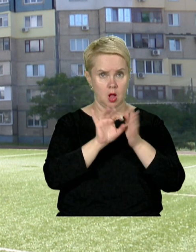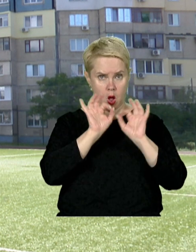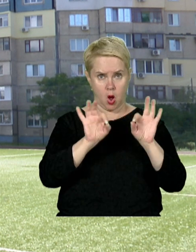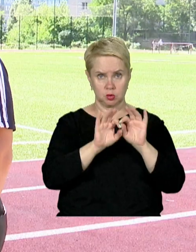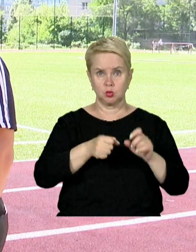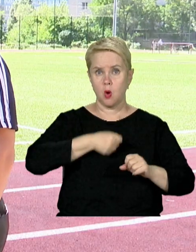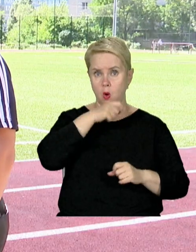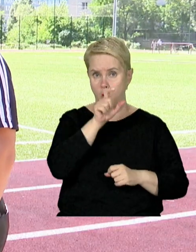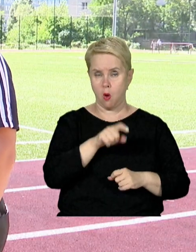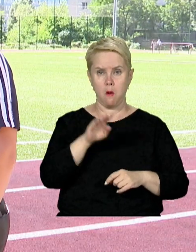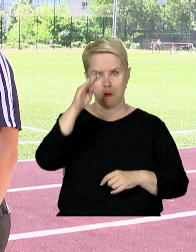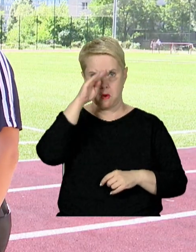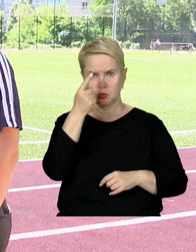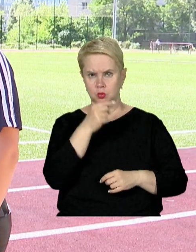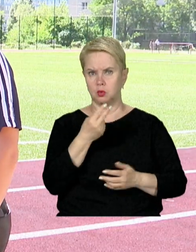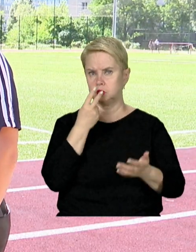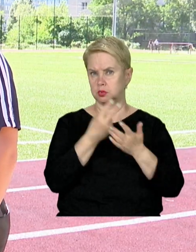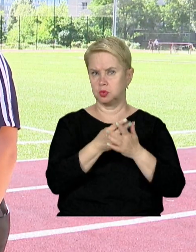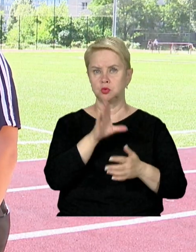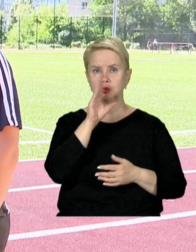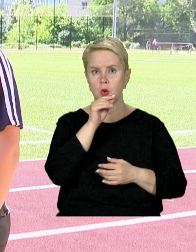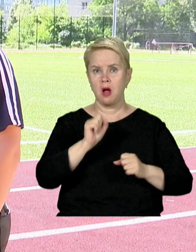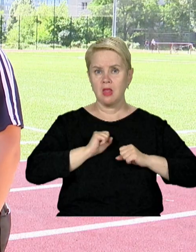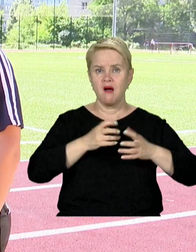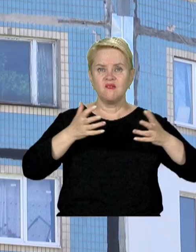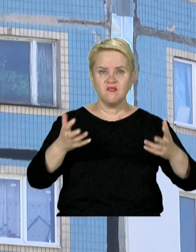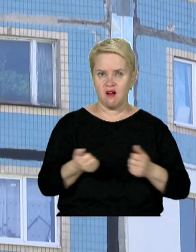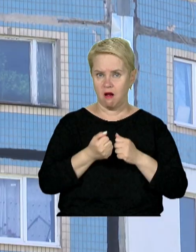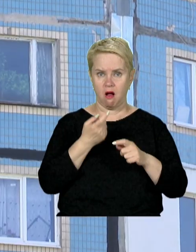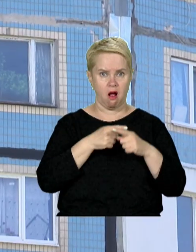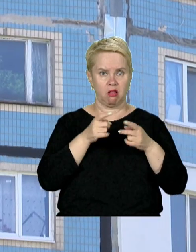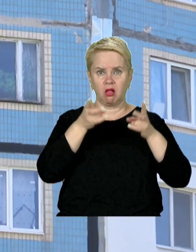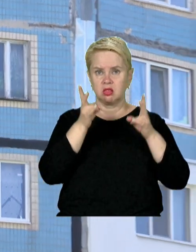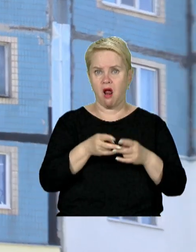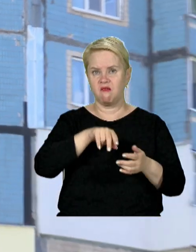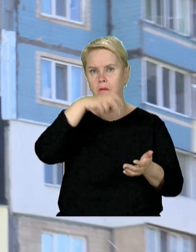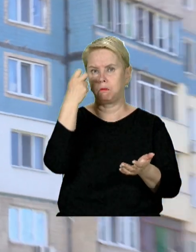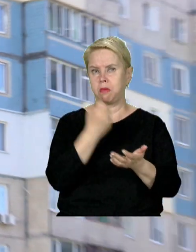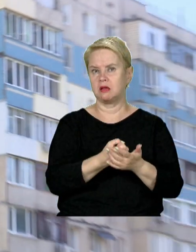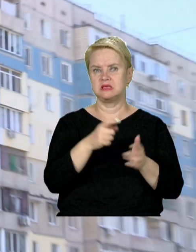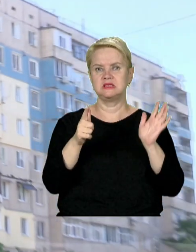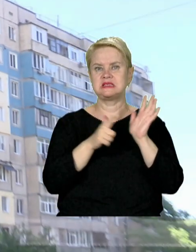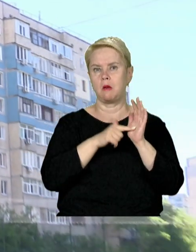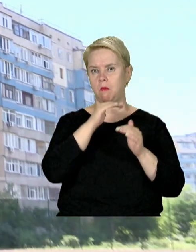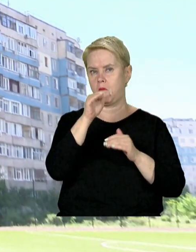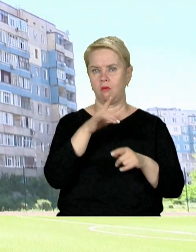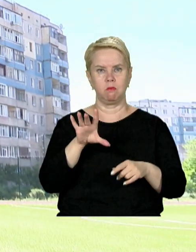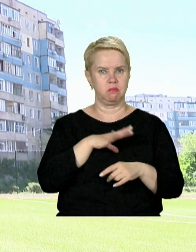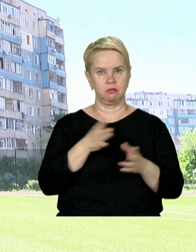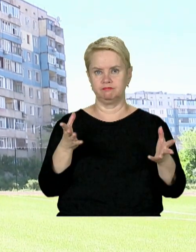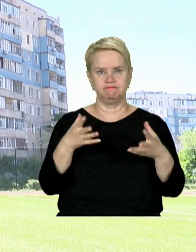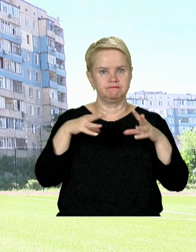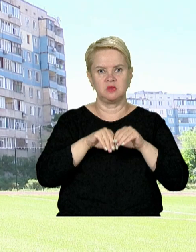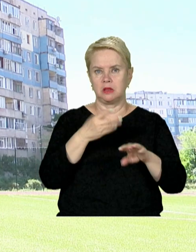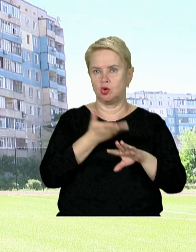розповіли дорослим. Батько одного з очевидців каже, Собаку намагалися врятувати, але травми від падіння із сьомого поверху виявилися аж